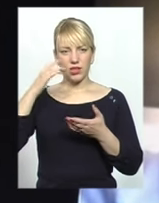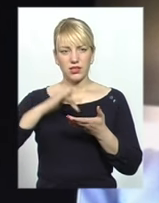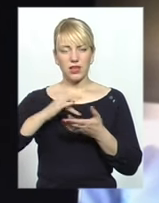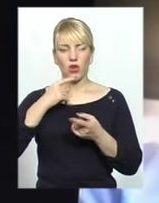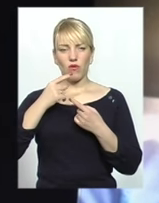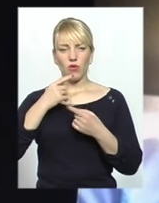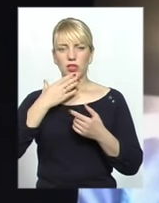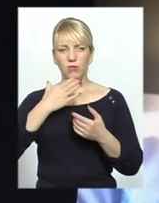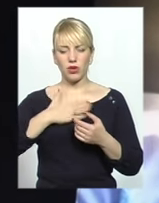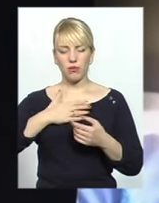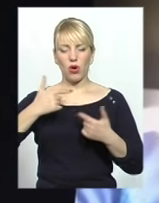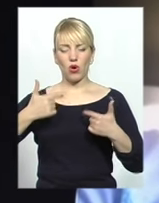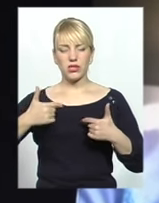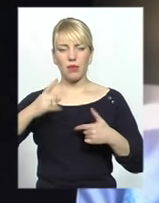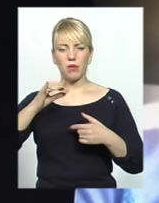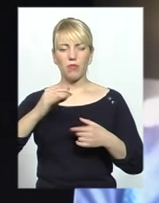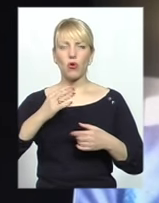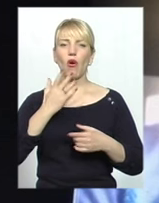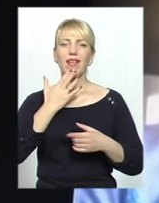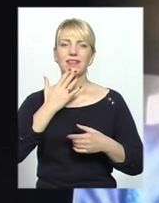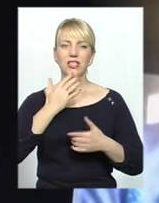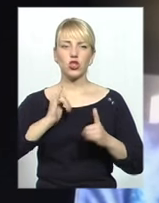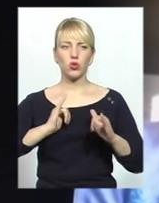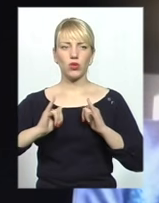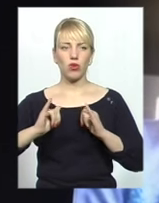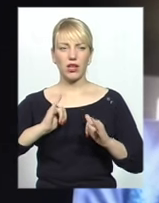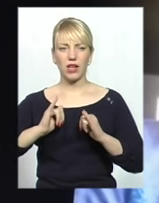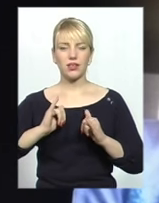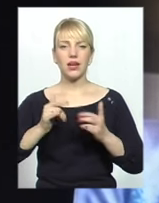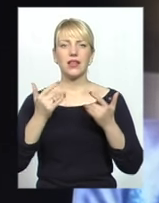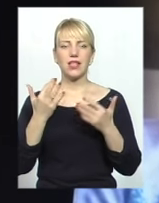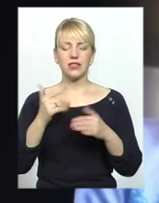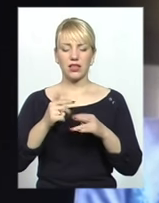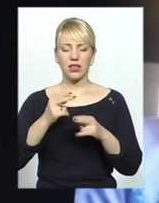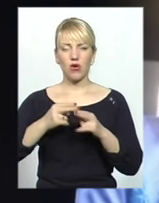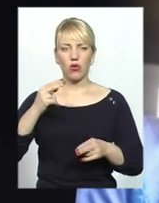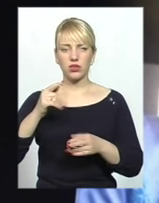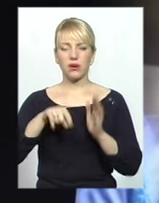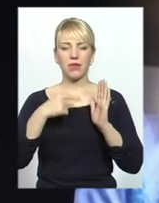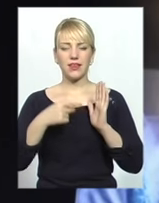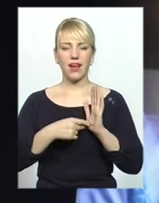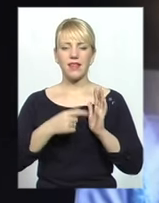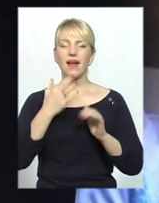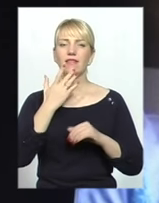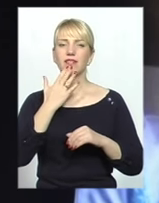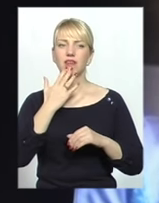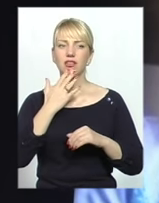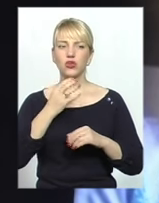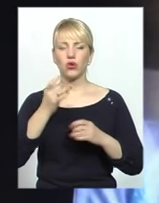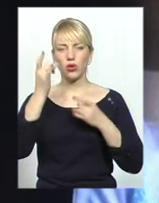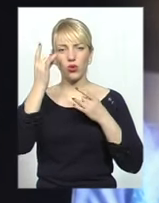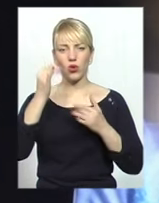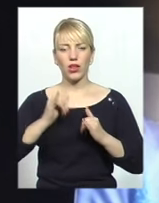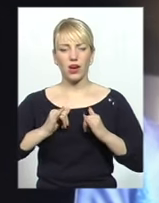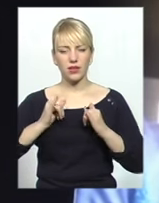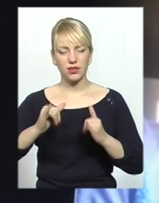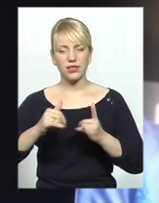співрозмовниками про етнічну толерантність. Скажіть, будь ласка, наскільки гостро питання етнічної толерантності стоїть у вас у Франції?